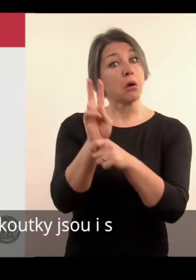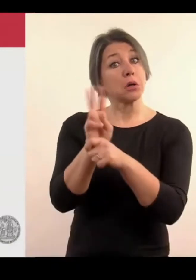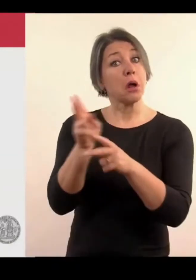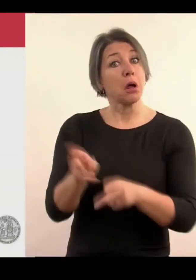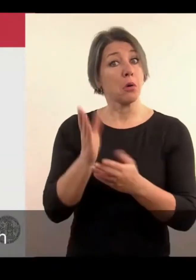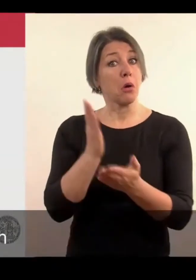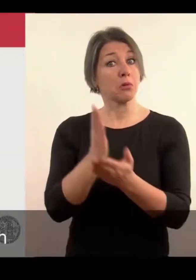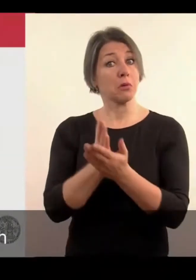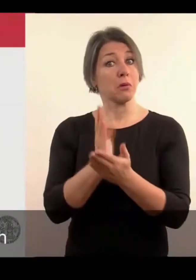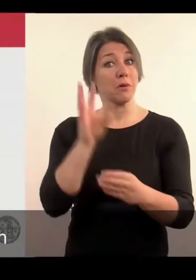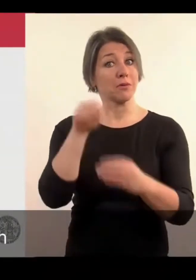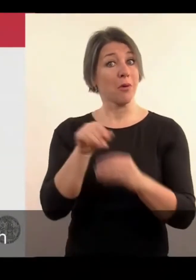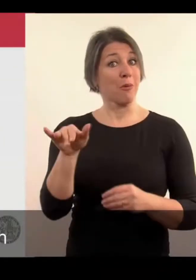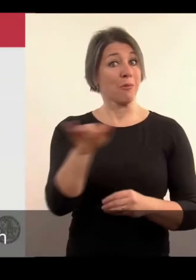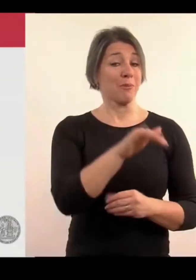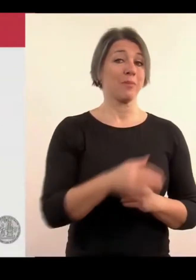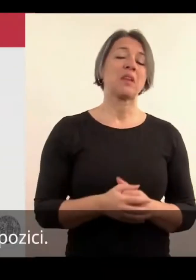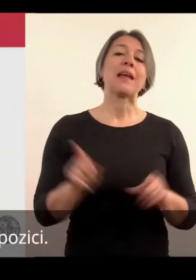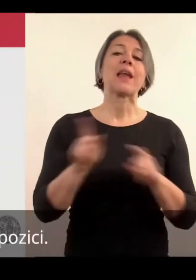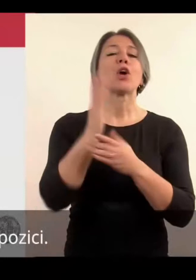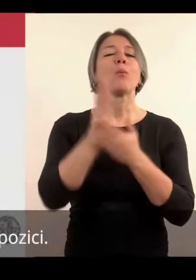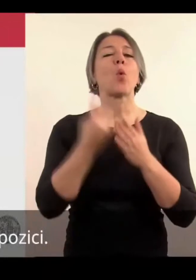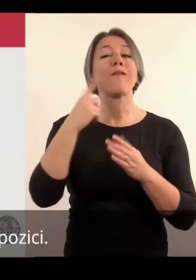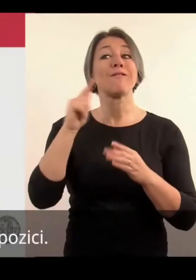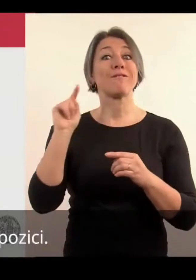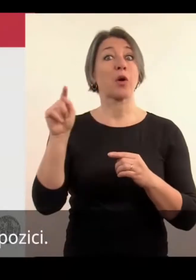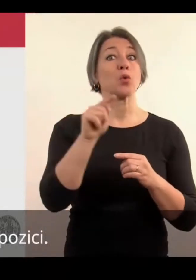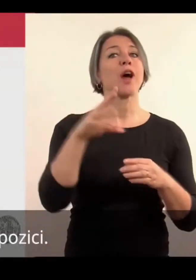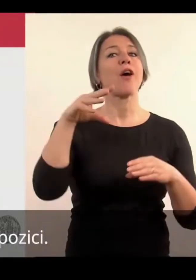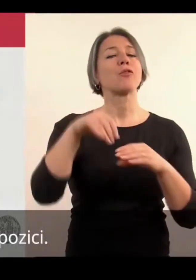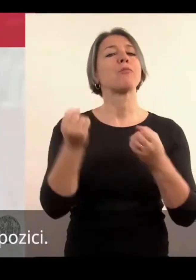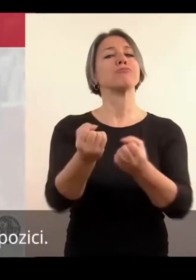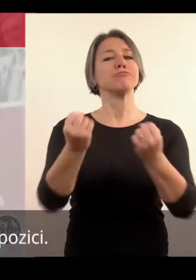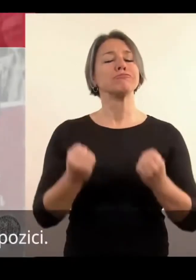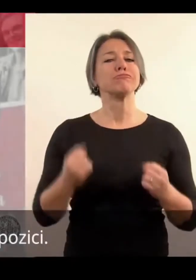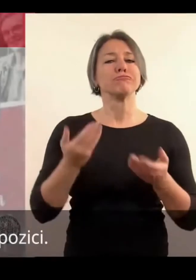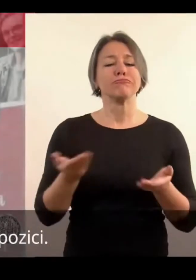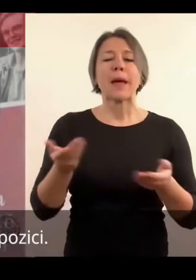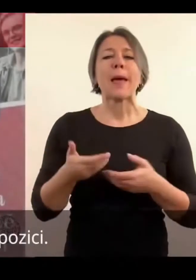na, nevím, jestli většině, ale nevětšině, které jsou i třeba většině.